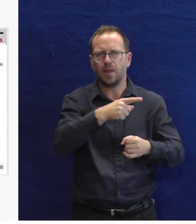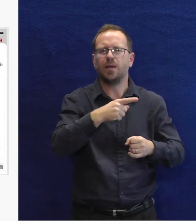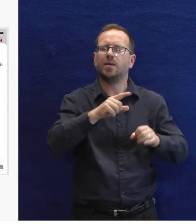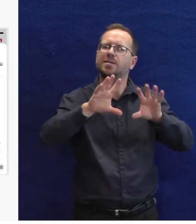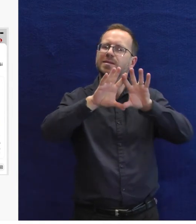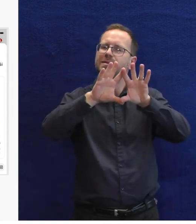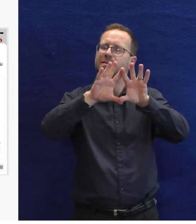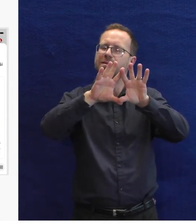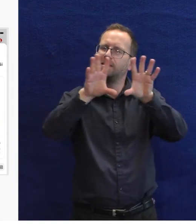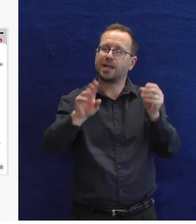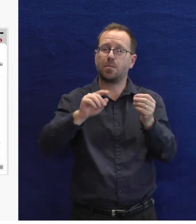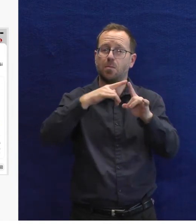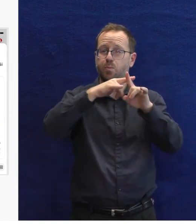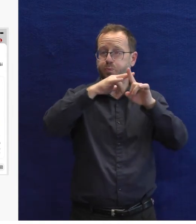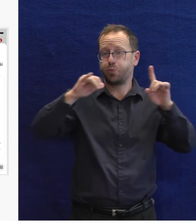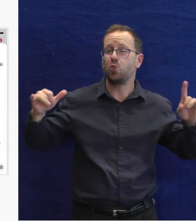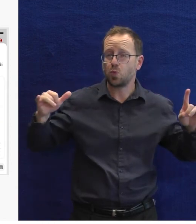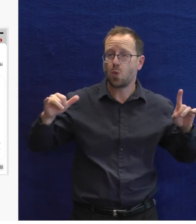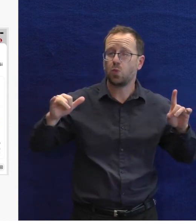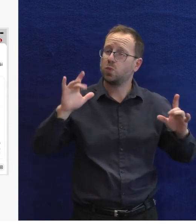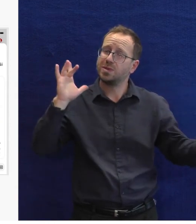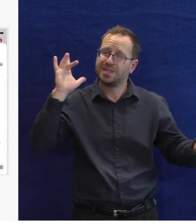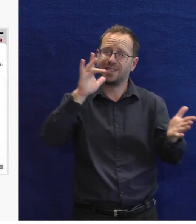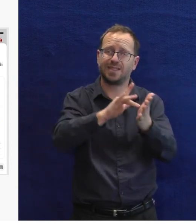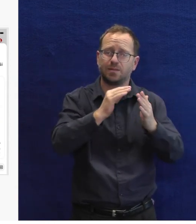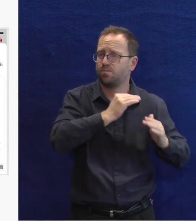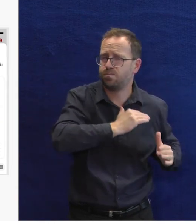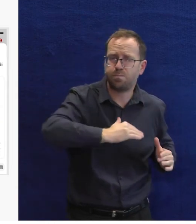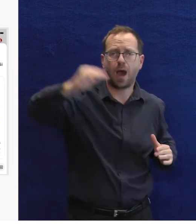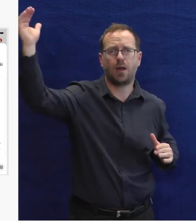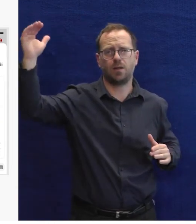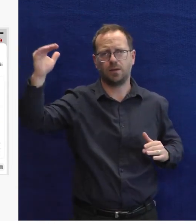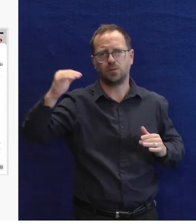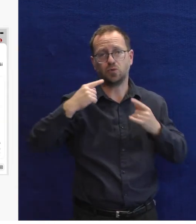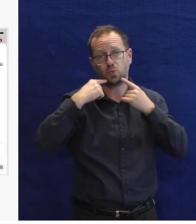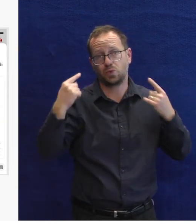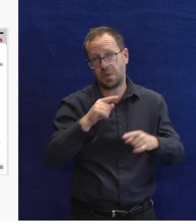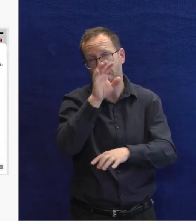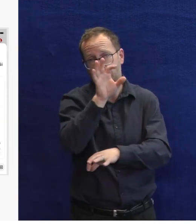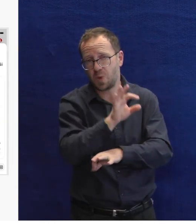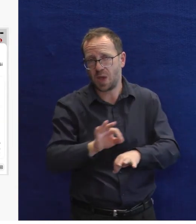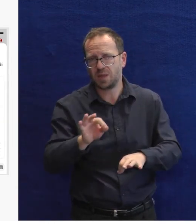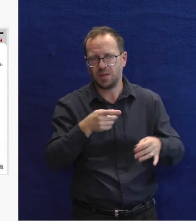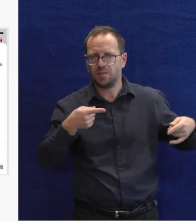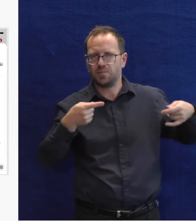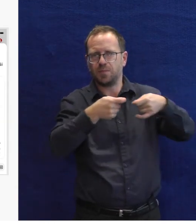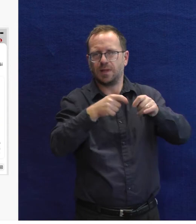skupinou, kde jsme si dali cíl za 6 měsíců být skokově dál v rozpoznání,